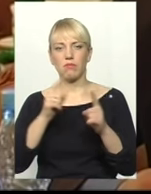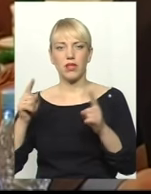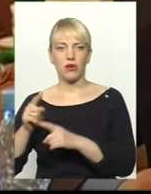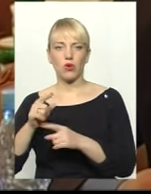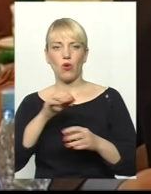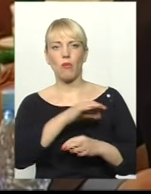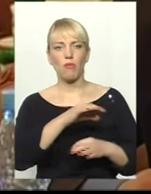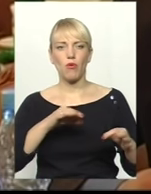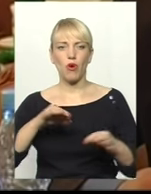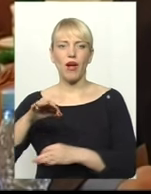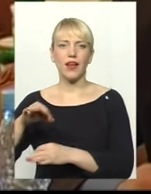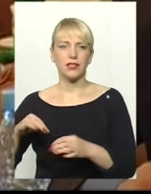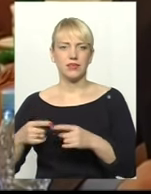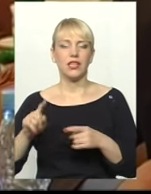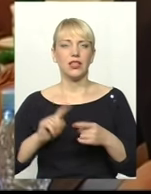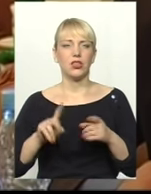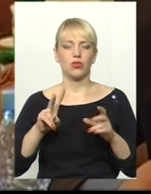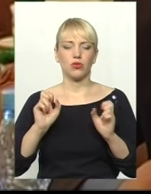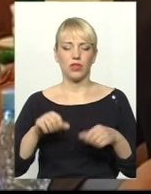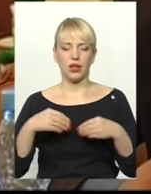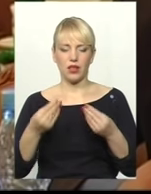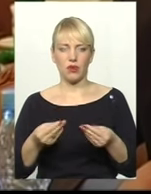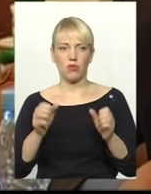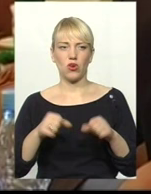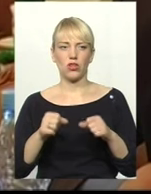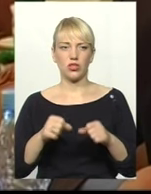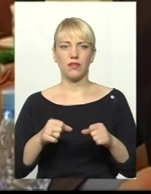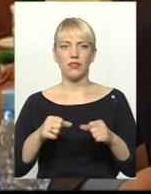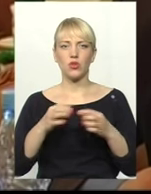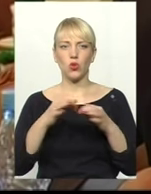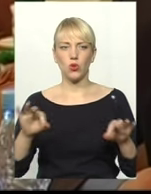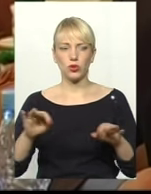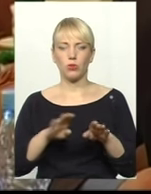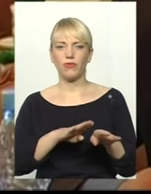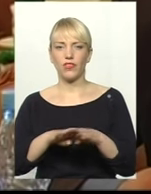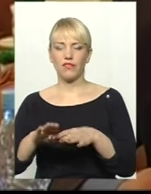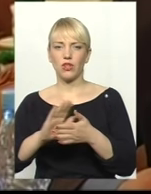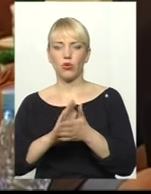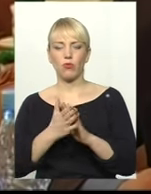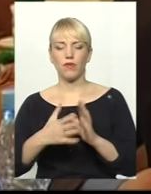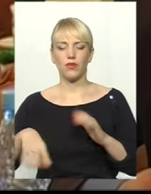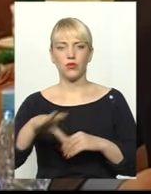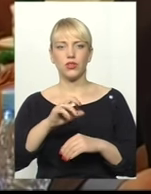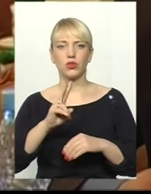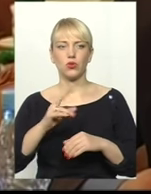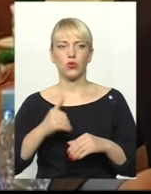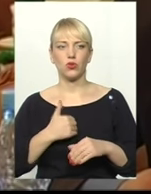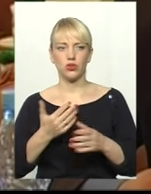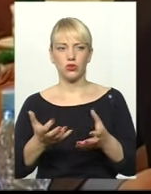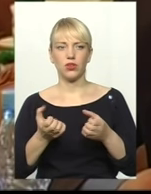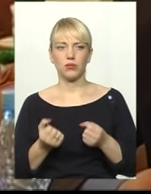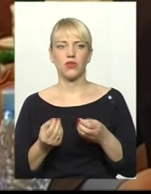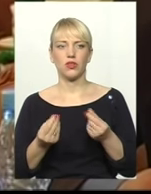відкривав можливість, по-перше, доступу в рівних умовах усіх абсолютно, хто хоче отримати ті кошти.